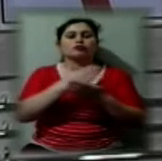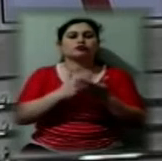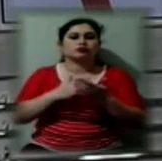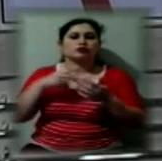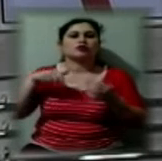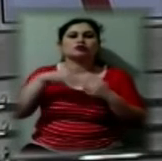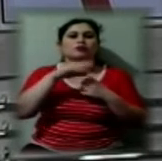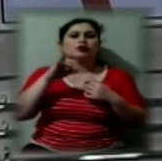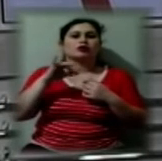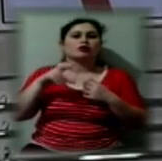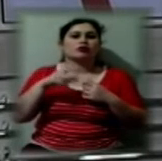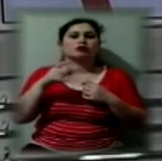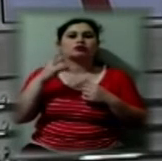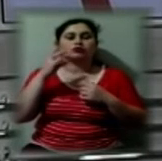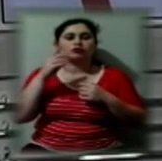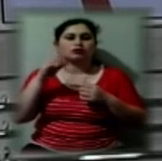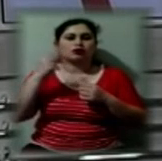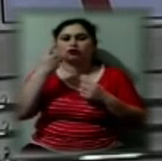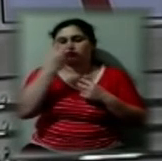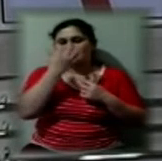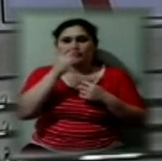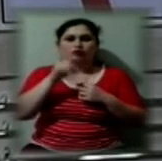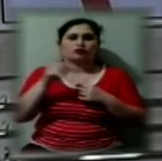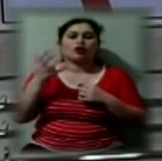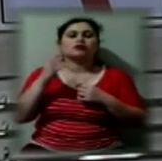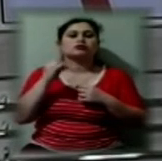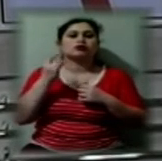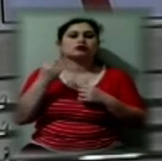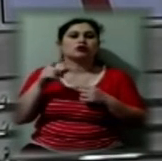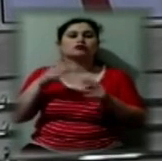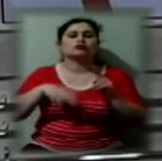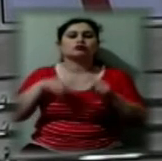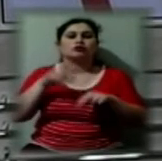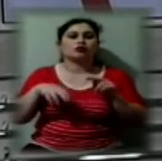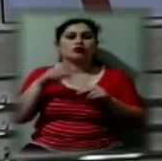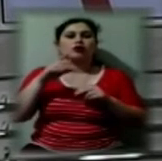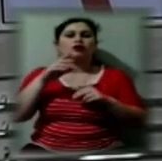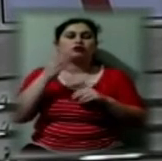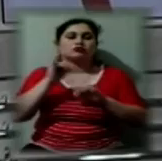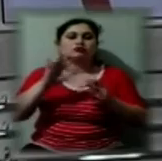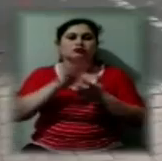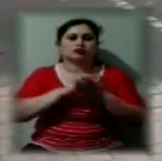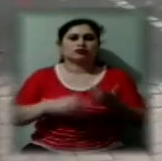переходу для незрячих людей. На якій стадії будівництво сьогодні бачили кореспонденти Суспільного.